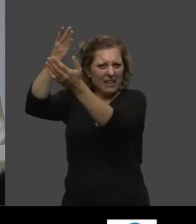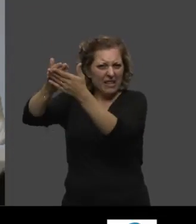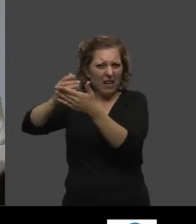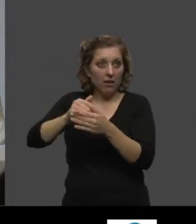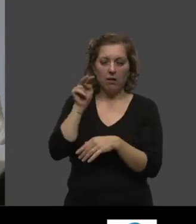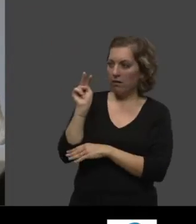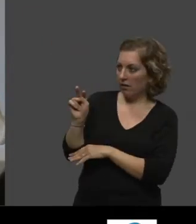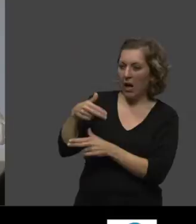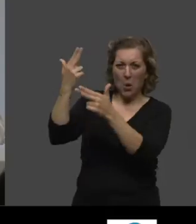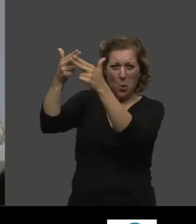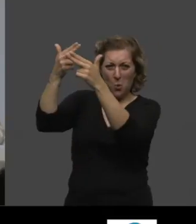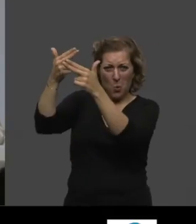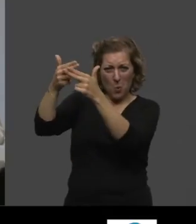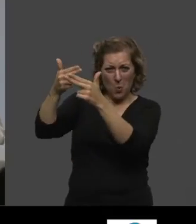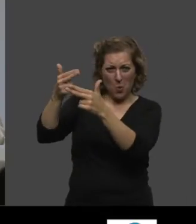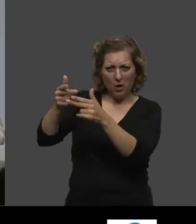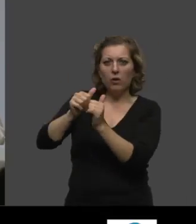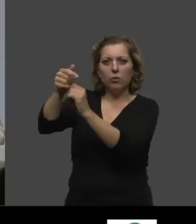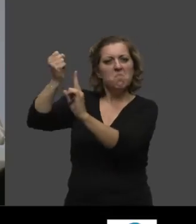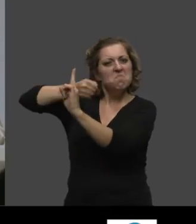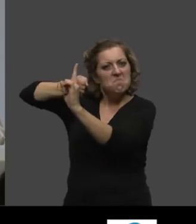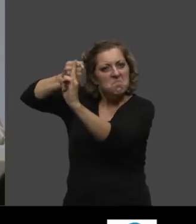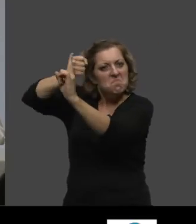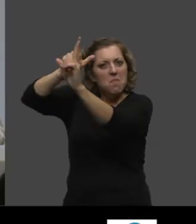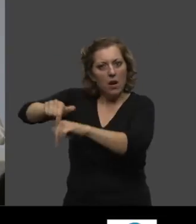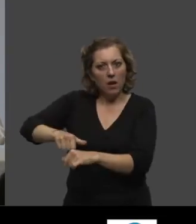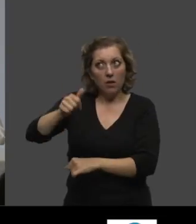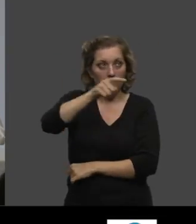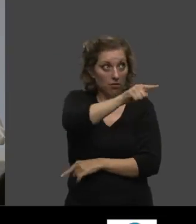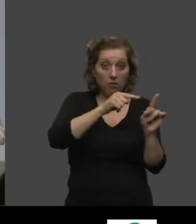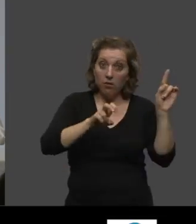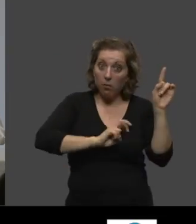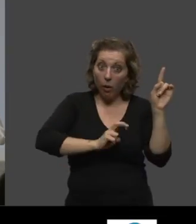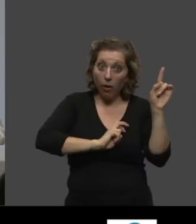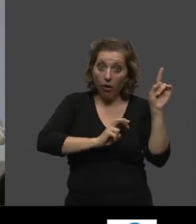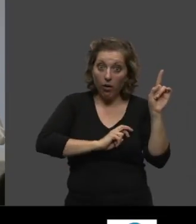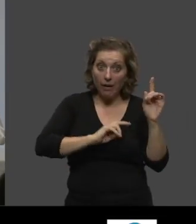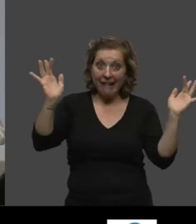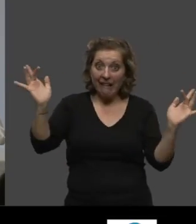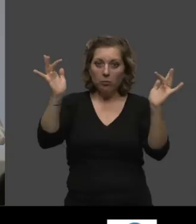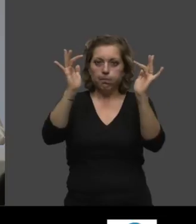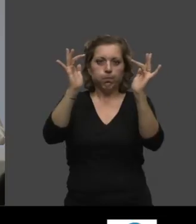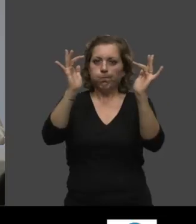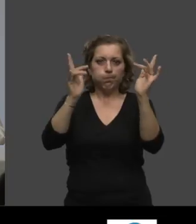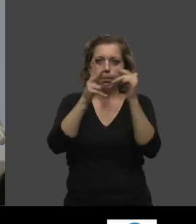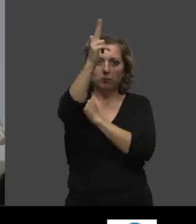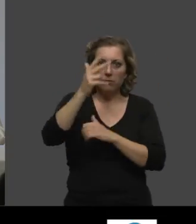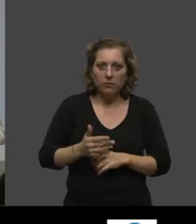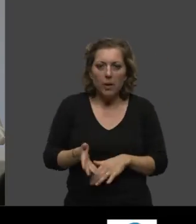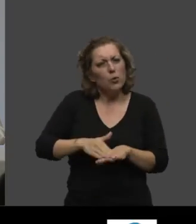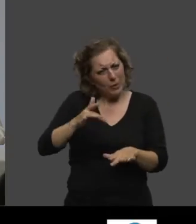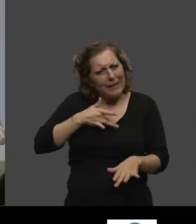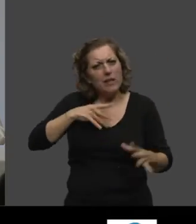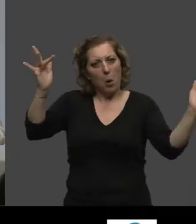voit tous les lobbies en place. Et donc, ça lui fait peur. Et il n'y a aucun contact qui... Alors que ça serait